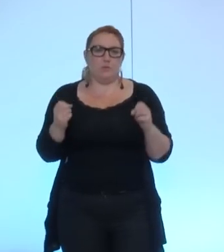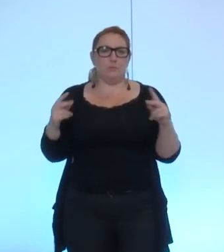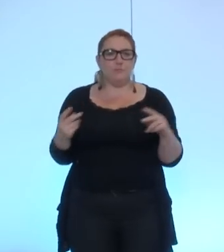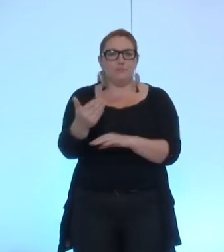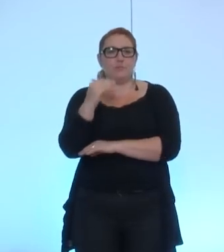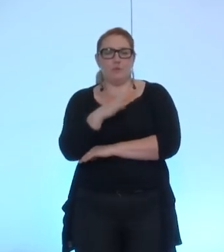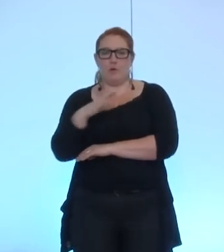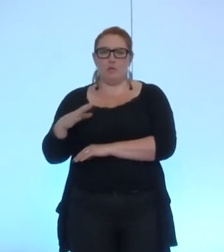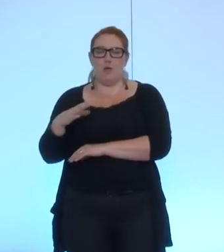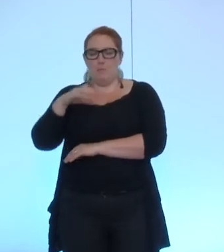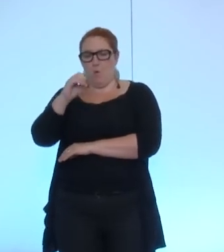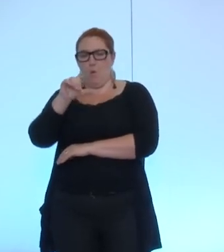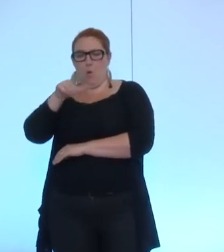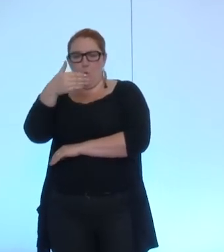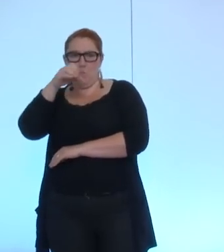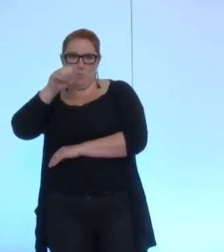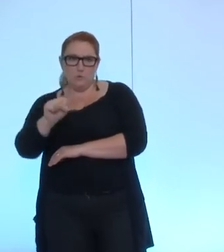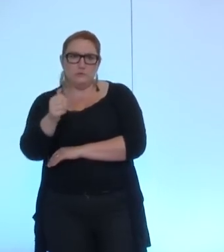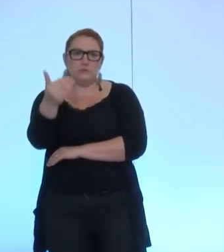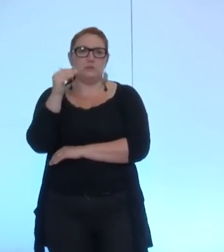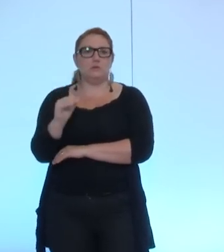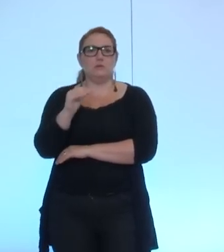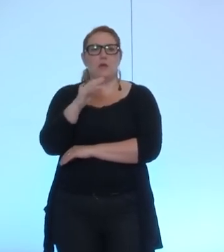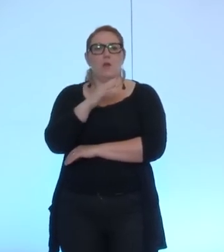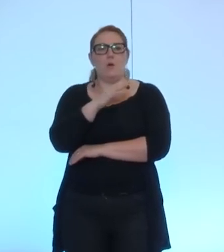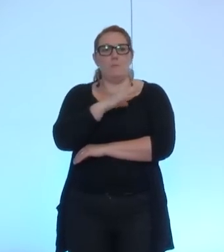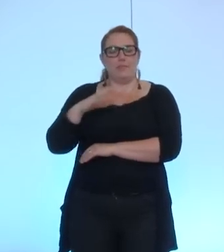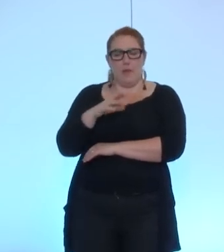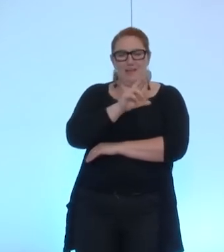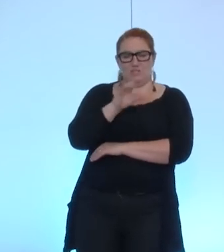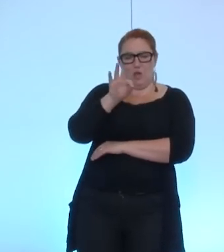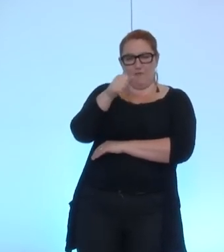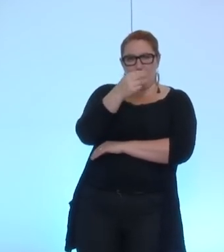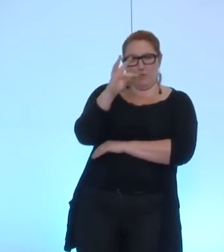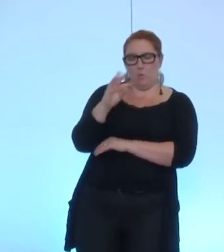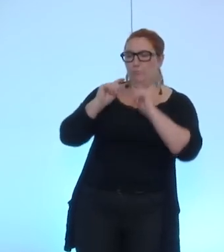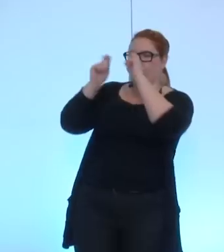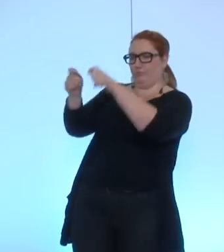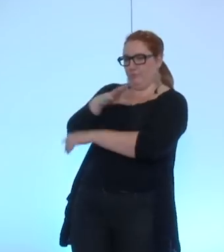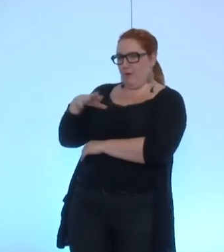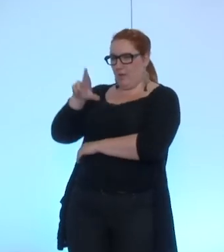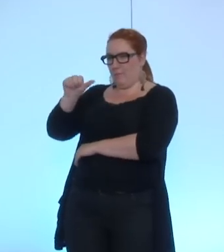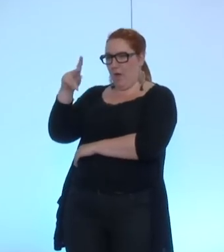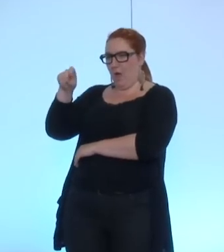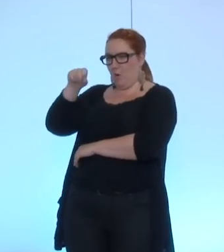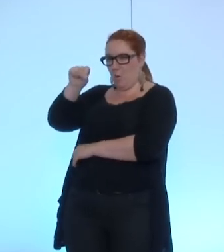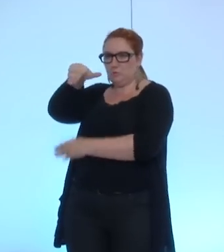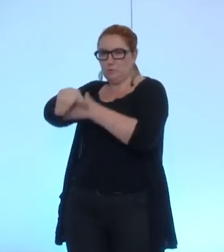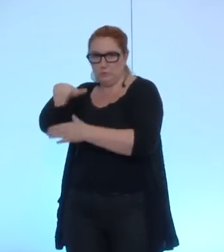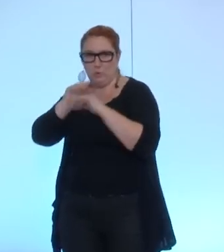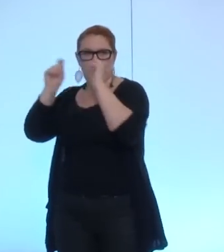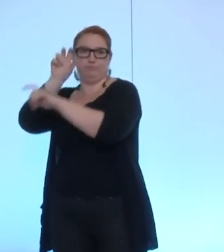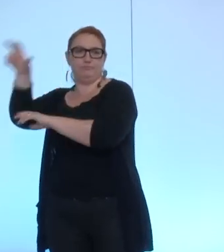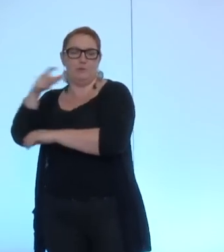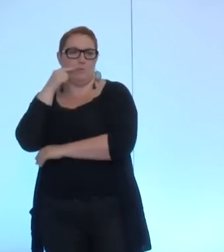Anne-Sophie Olmos, Bernadette Richard-Fino donne pouvoir à Catherine Raccoz pour la soirée, Jérôme